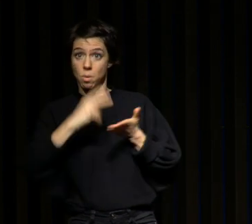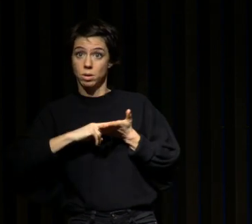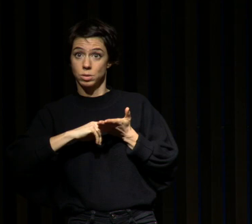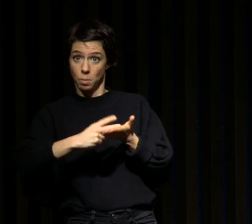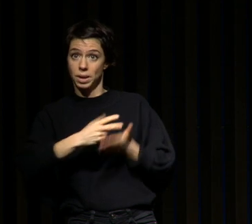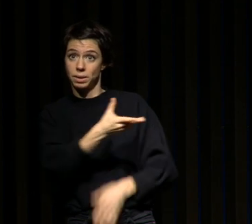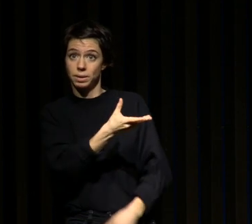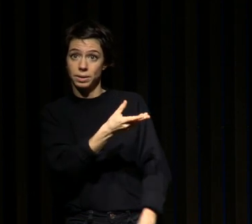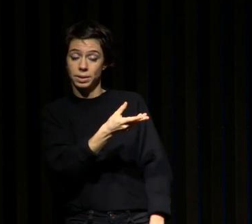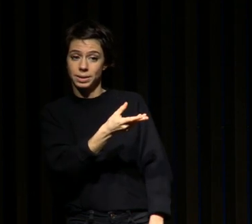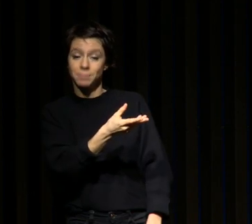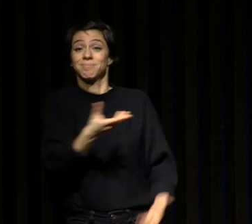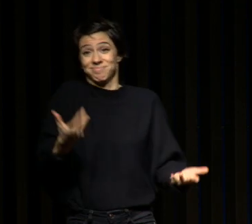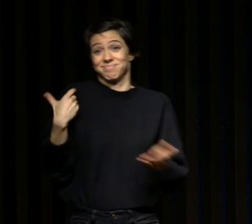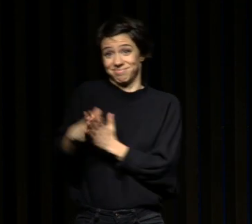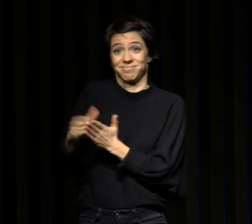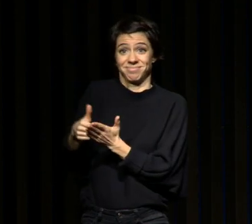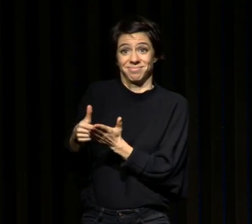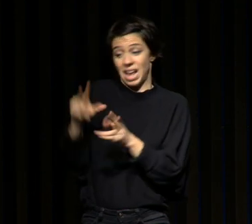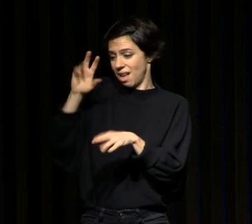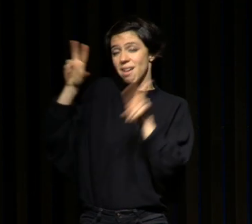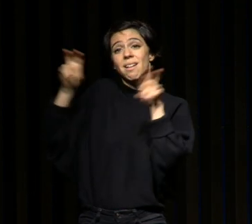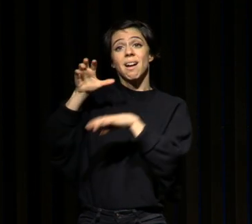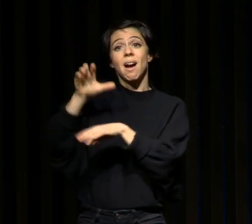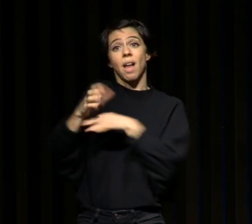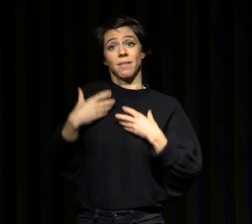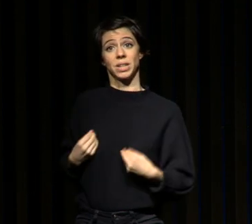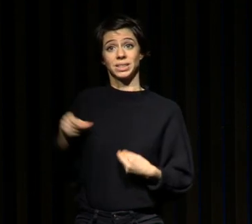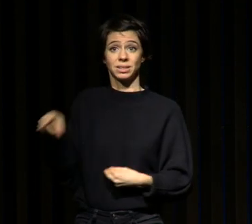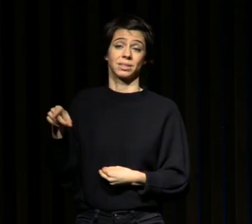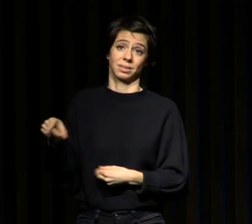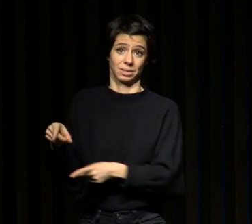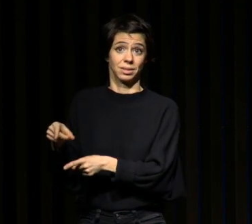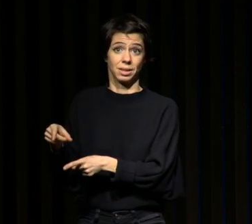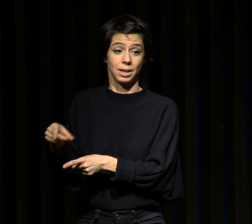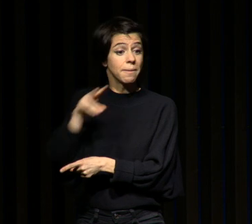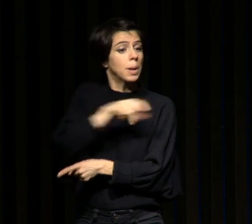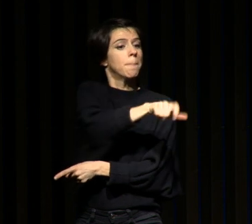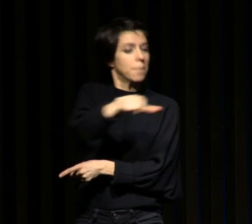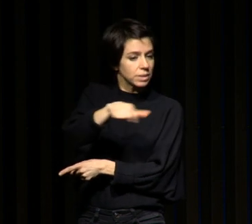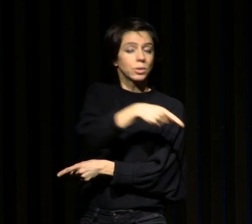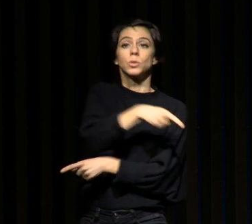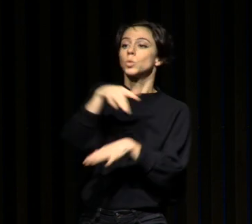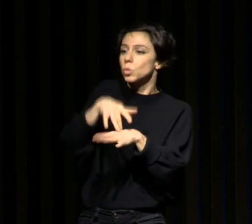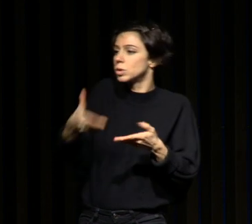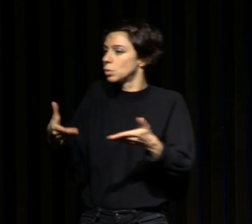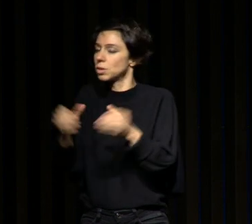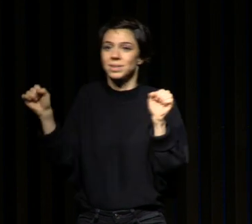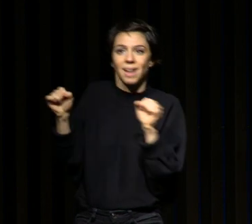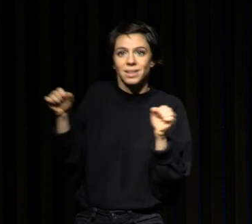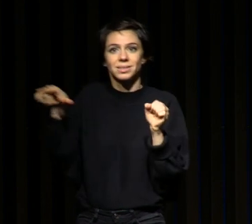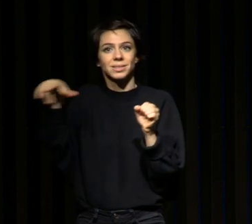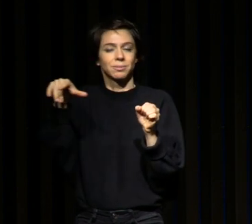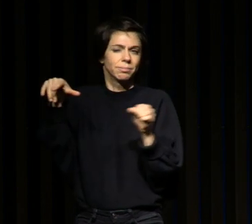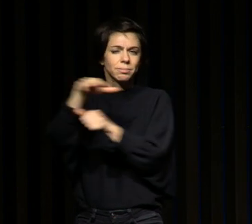d'où la vertu d'antifatigue qui peut aussi aider non pas que les gens qui ont été victimes d'un stress psychosocial mais aussi les gens qui malheureusement